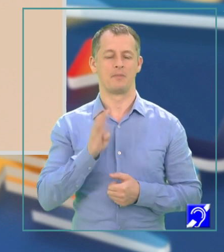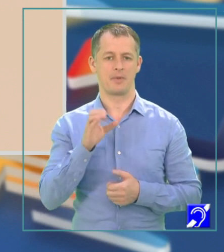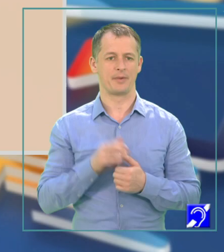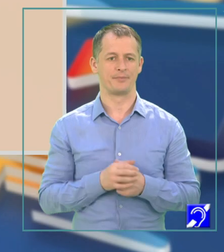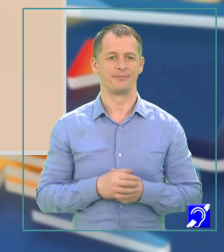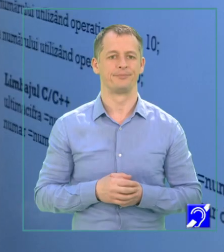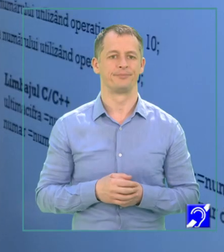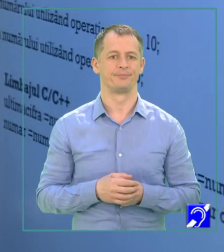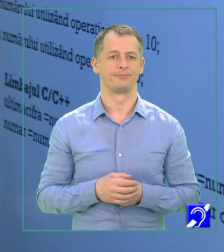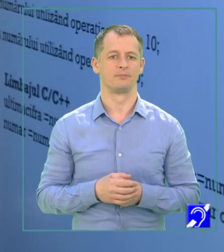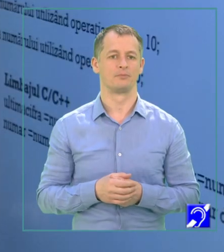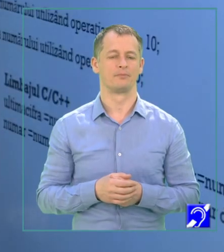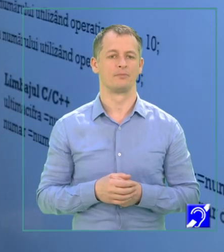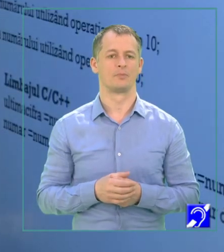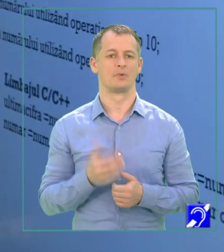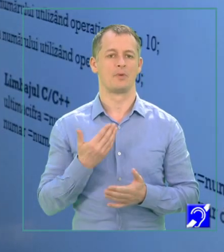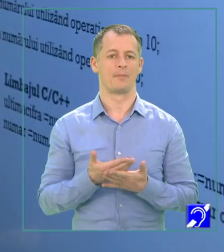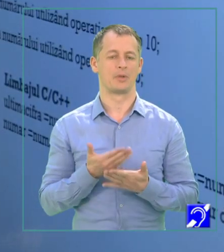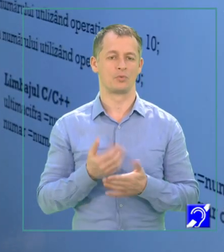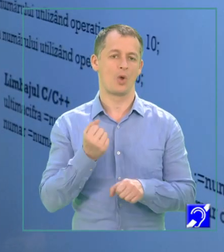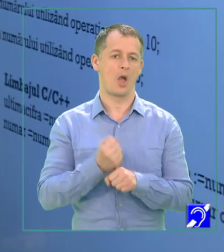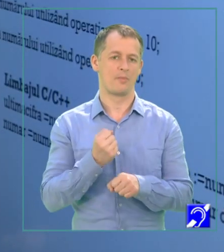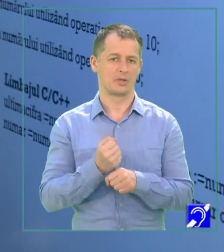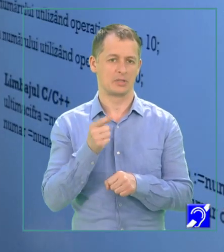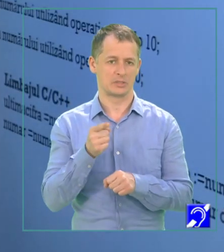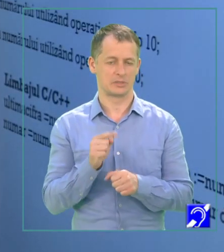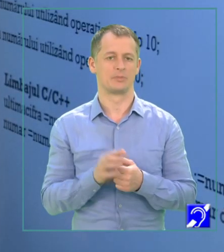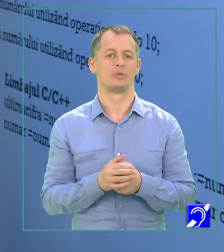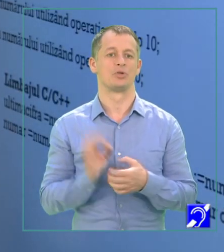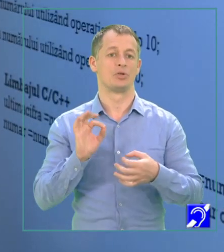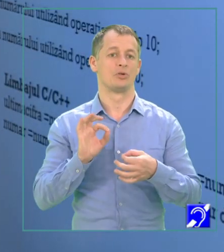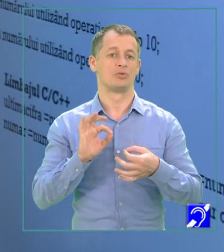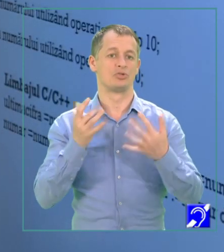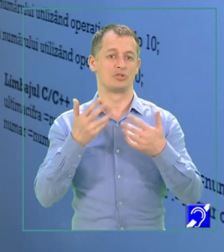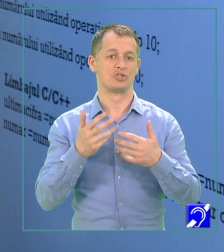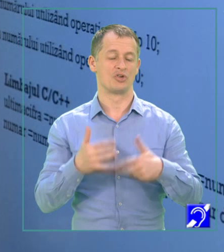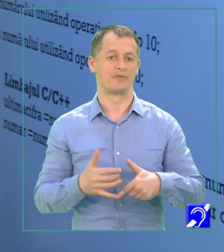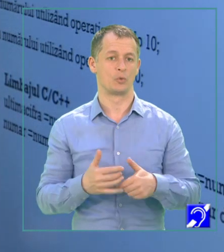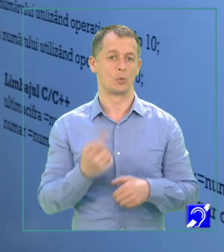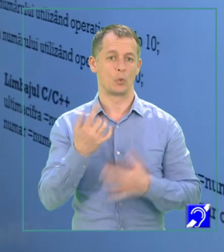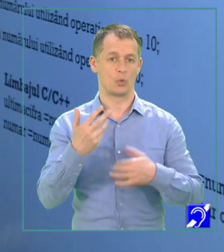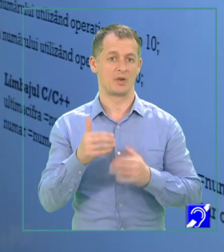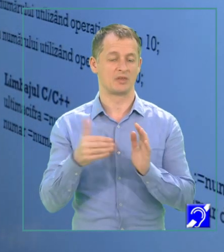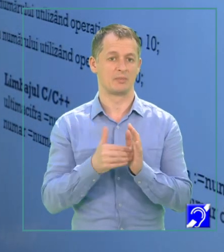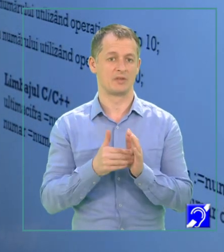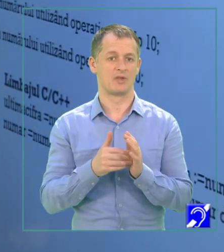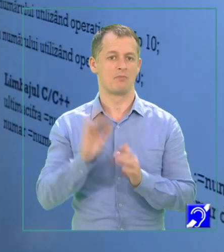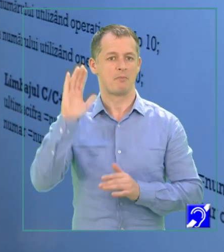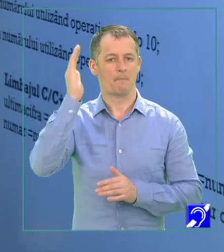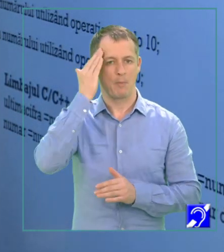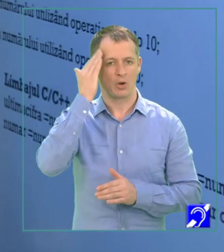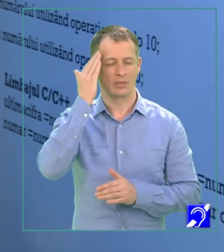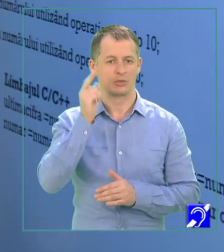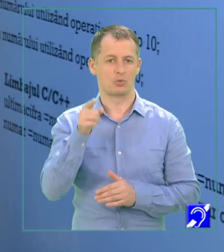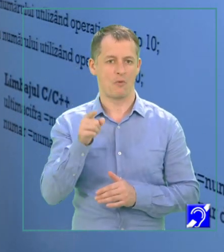unui număr. Pentru a opera asupra cifrelor unui număr, acesta trebuie să fie memorat într-o variabilă și